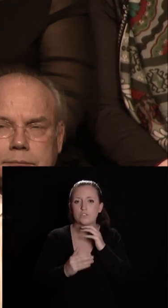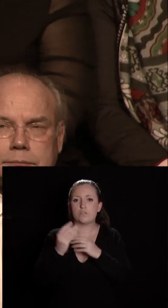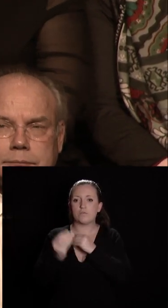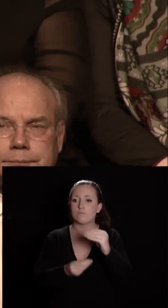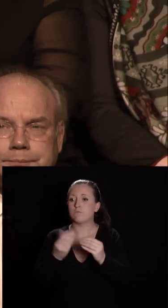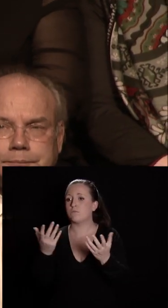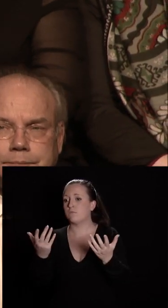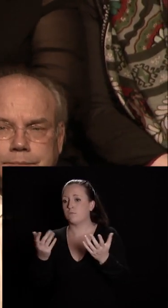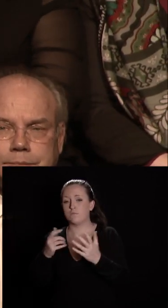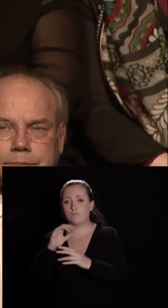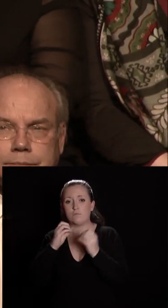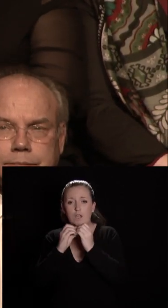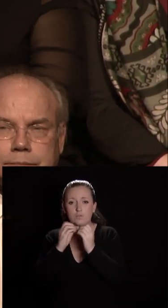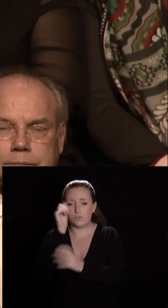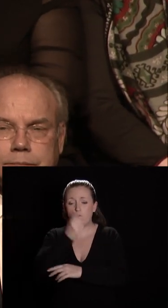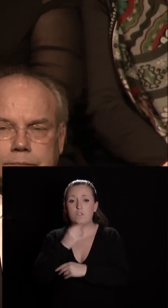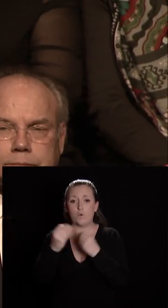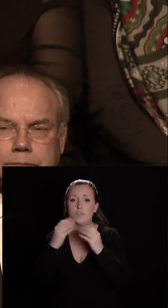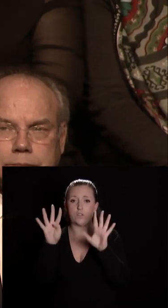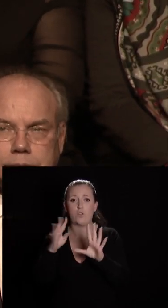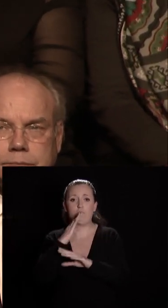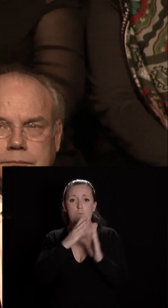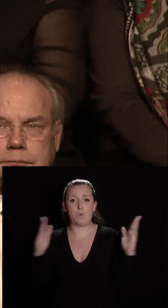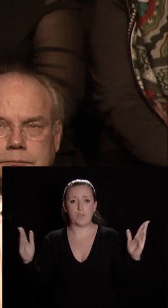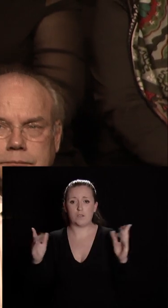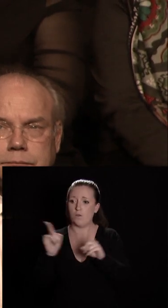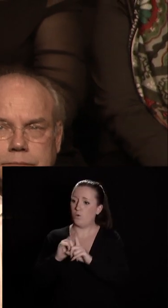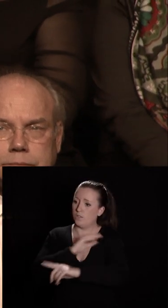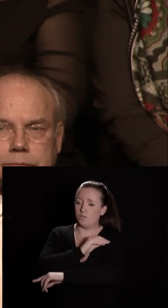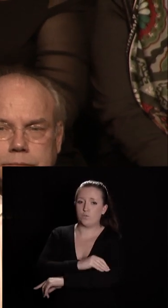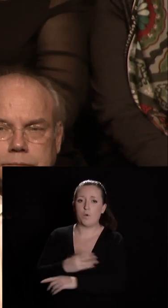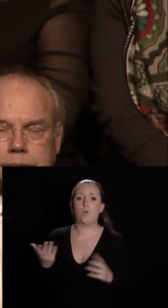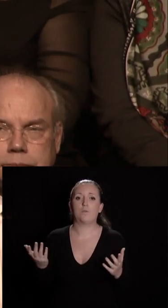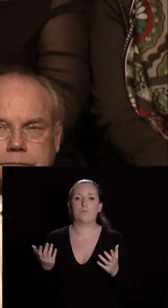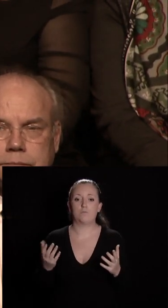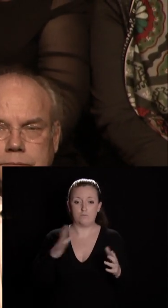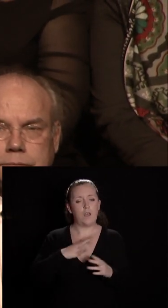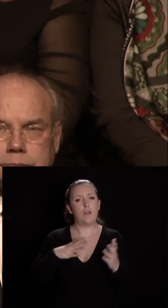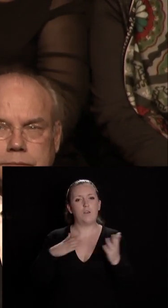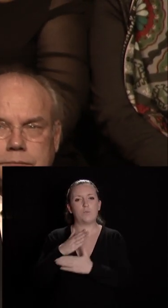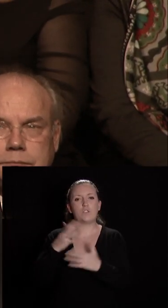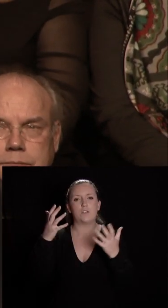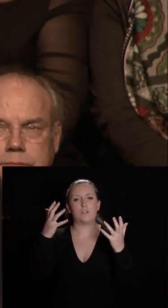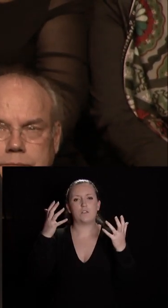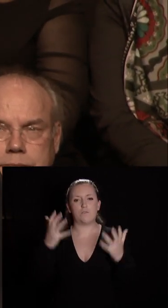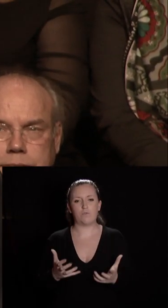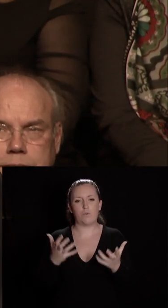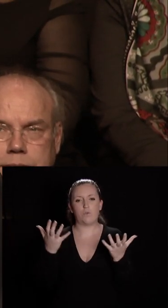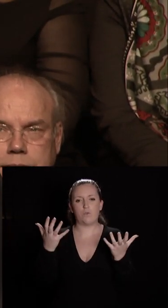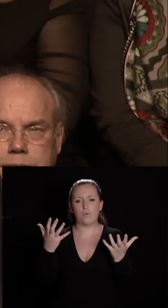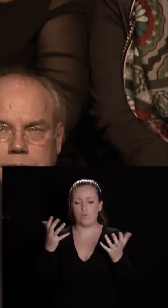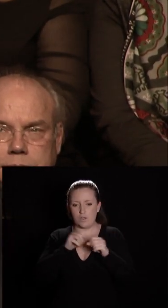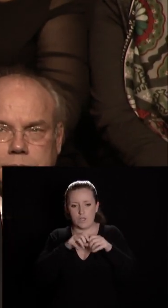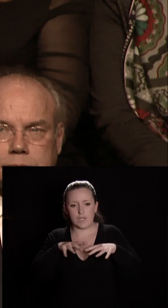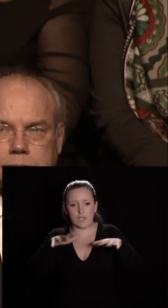gratuité des musées et des neufs bibliothèques les dispositifs sportifs nous avons le projet de mise en place d'un réseau d'aidants